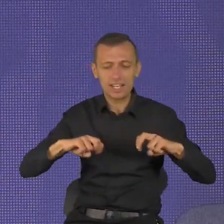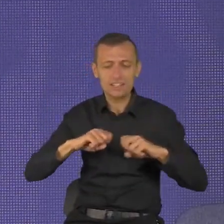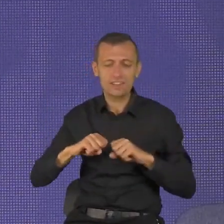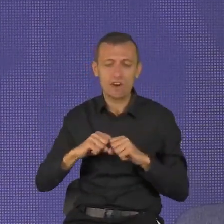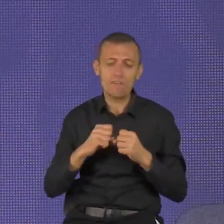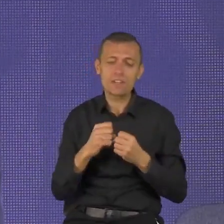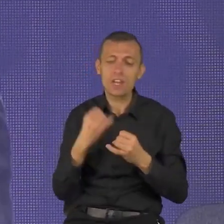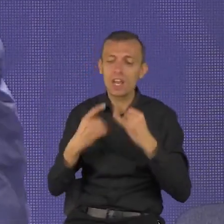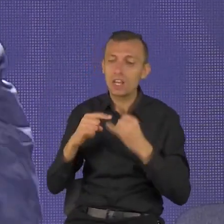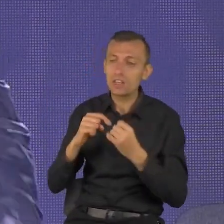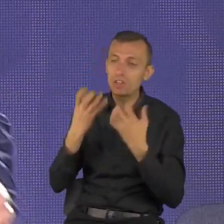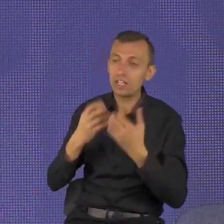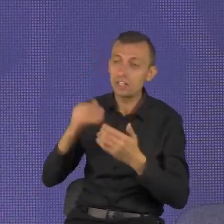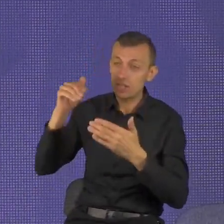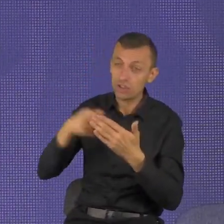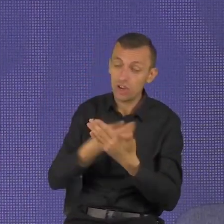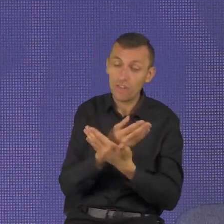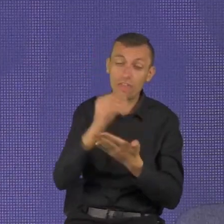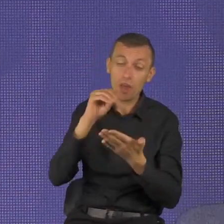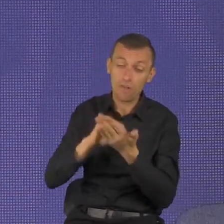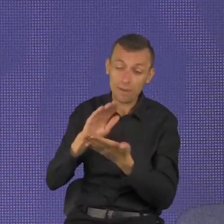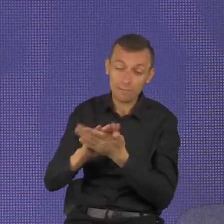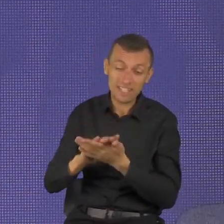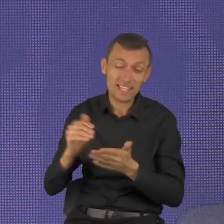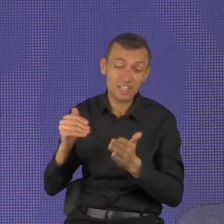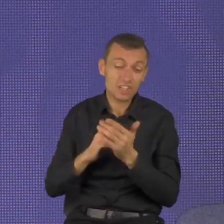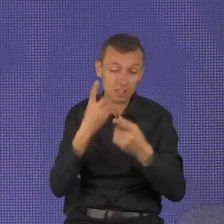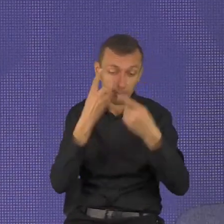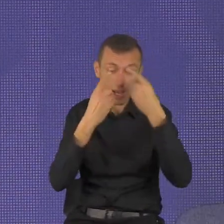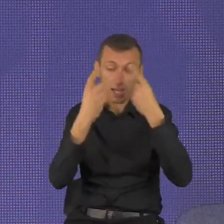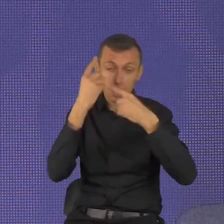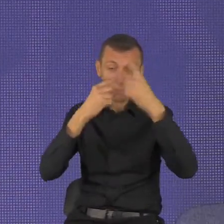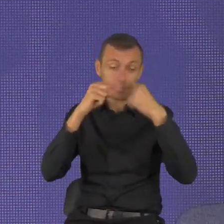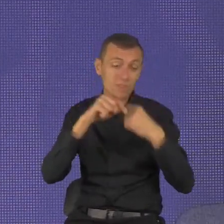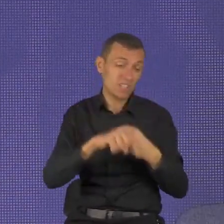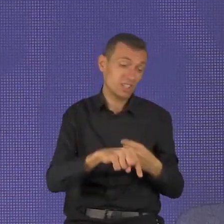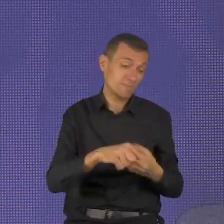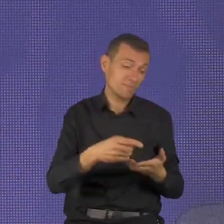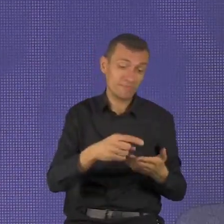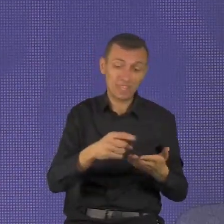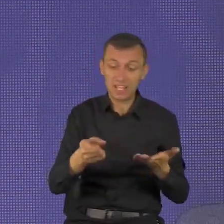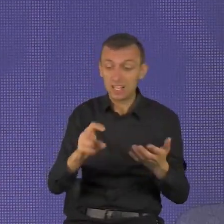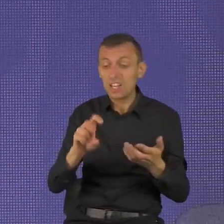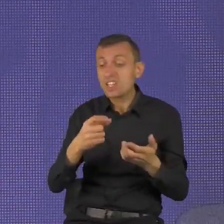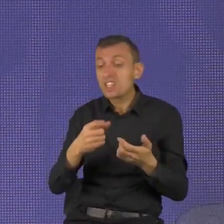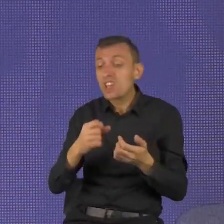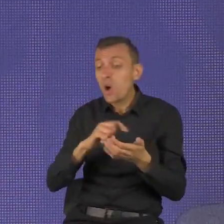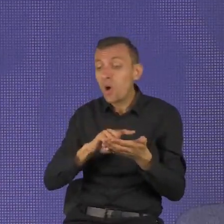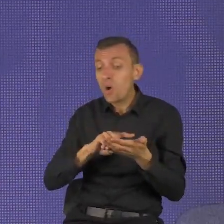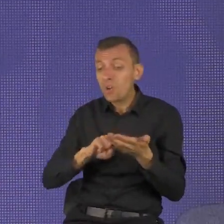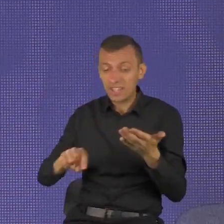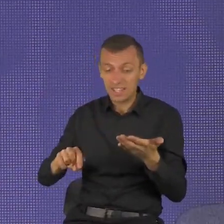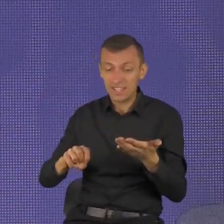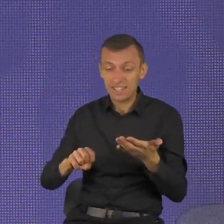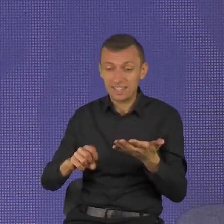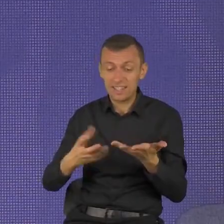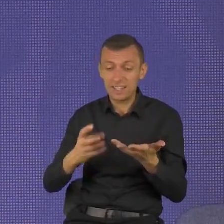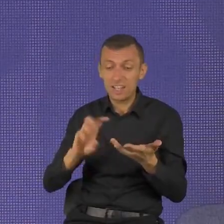znaczenie dla wieczności? Skąd mogę wiedzieć, czy to jest warte zachodu, czy nie? Spójrzcie na to, co mówi Biblia.